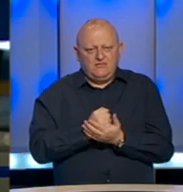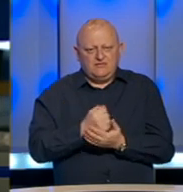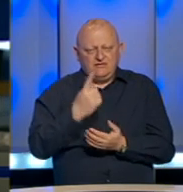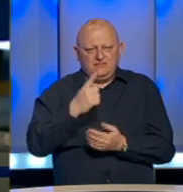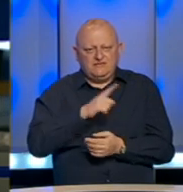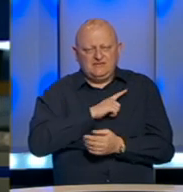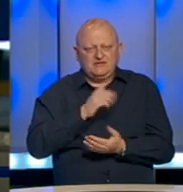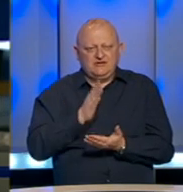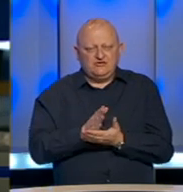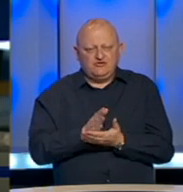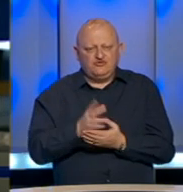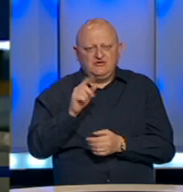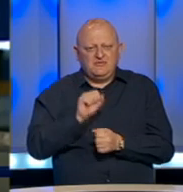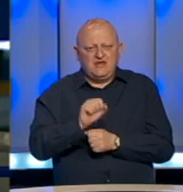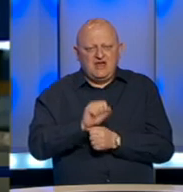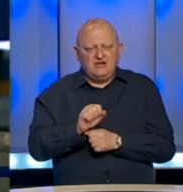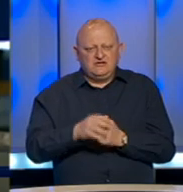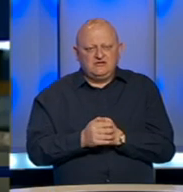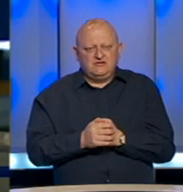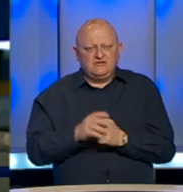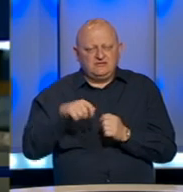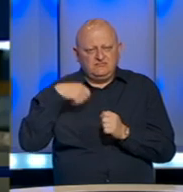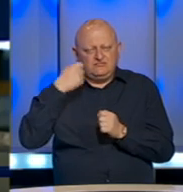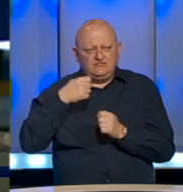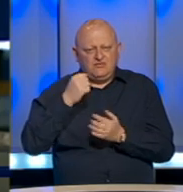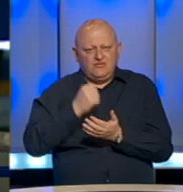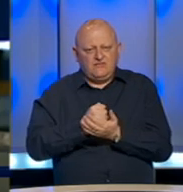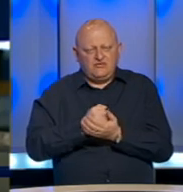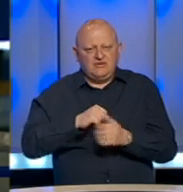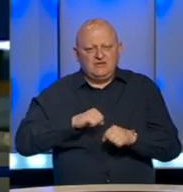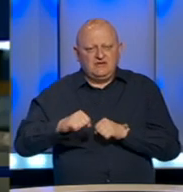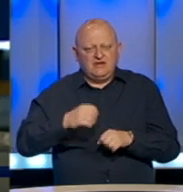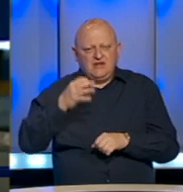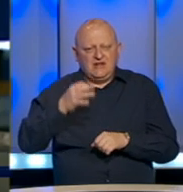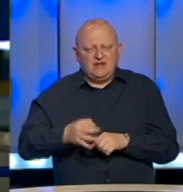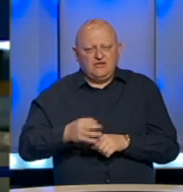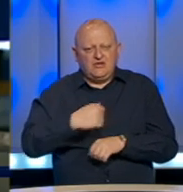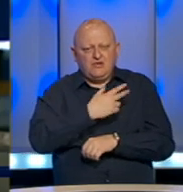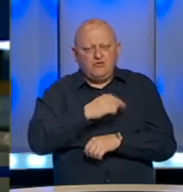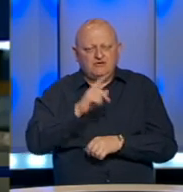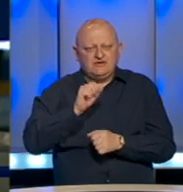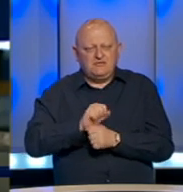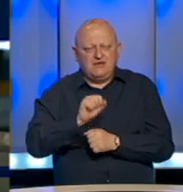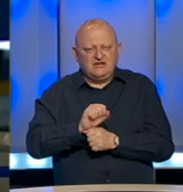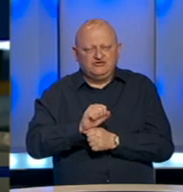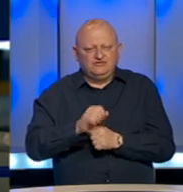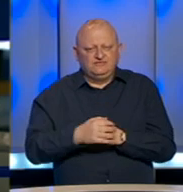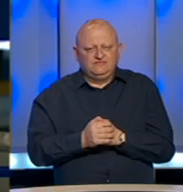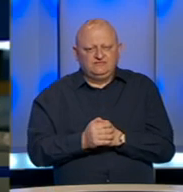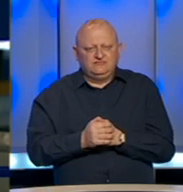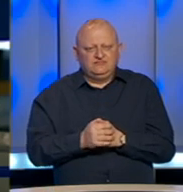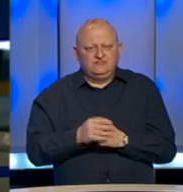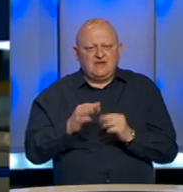prvi smrtni slučaj u Bihaću. Za BHT1 potvrdio je to direktor kantonalne bolnice, dr. Irfan Ljubijankić.